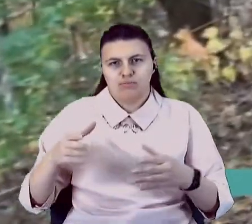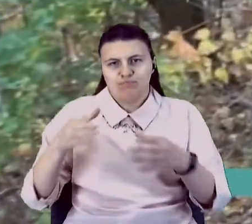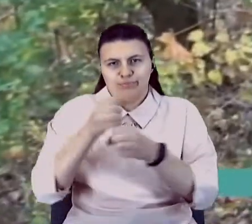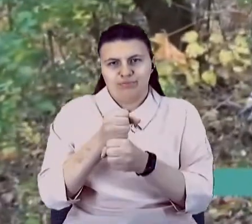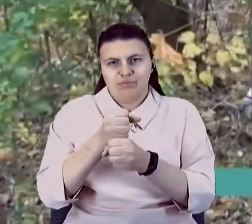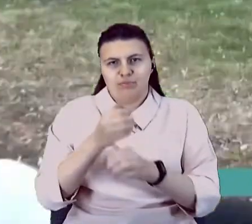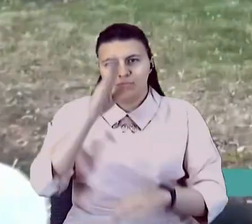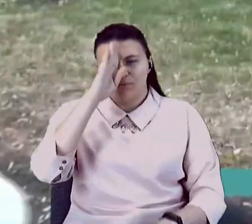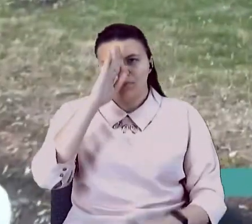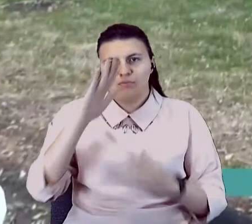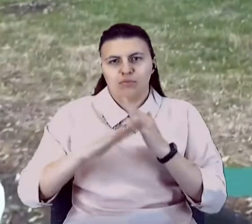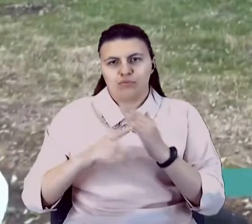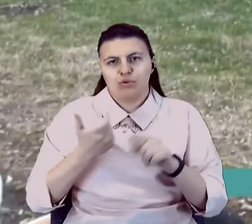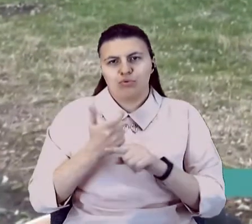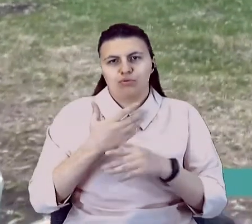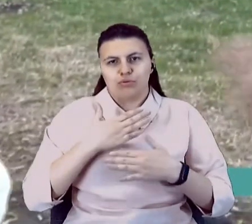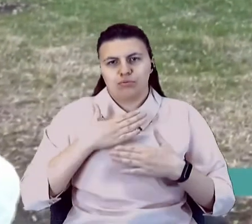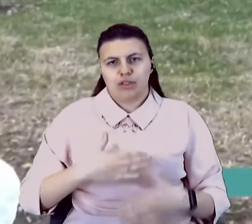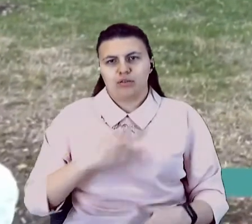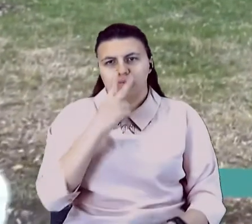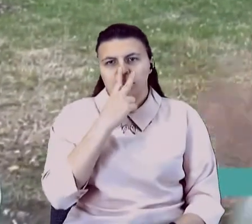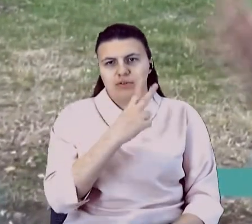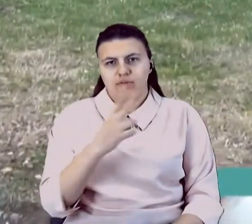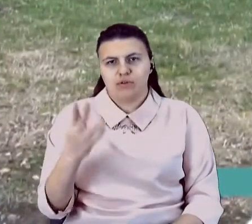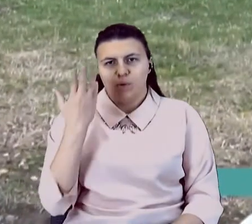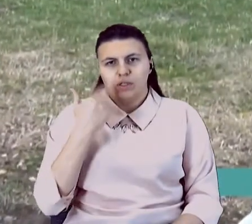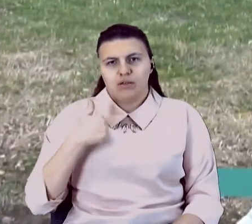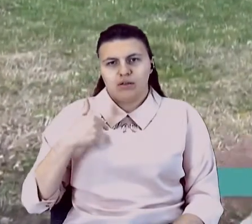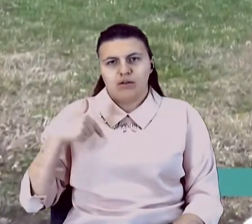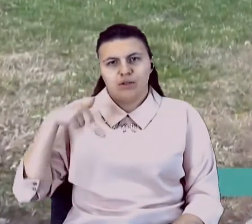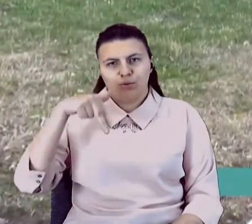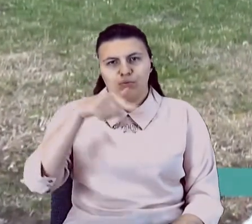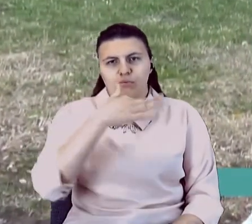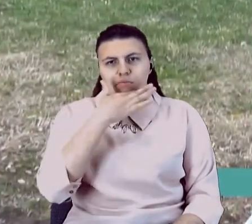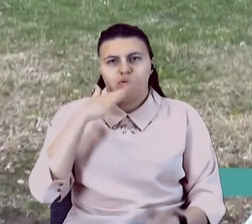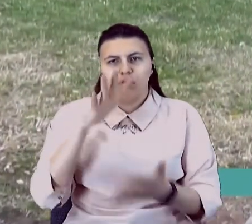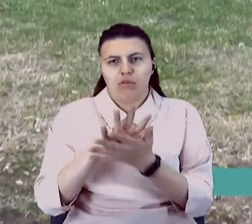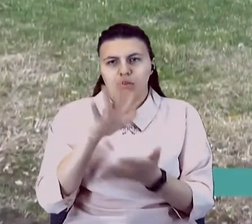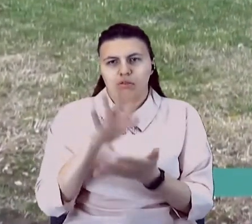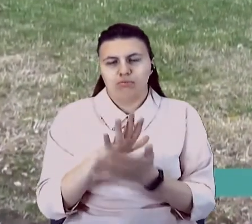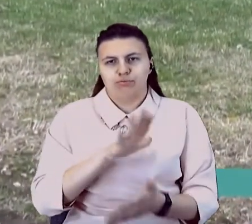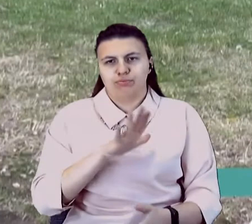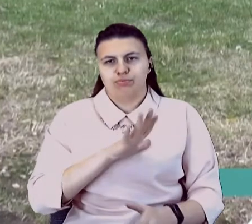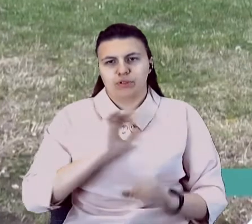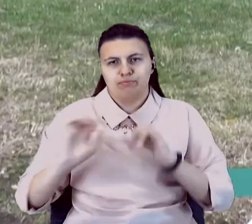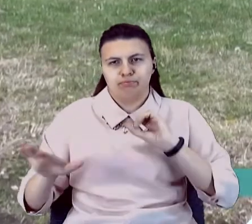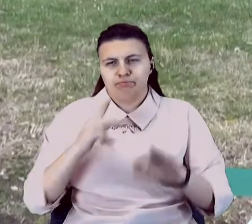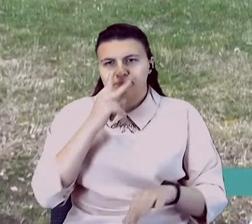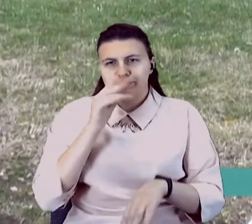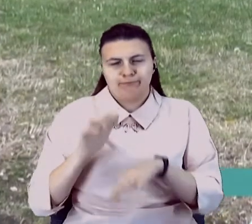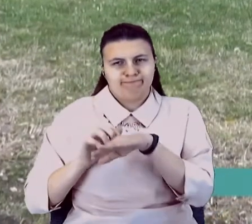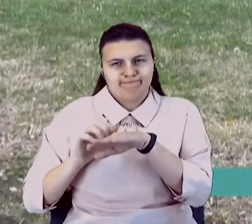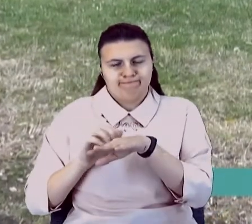мені дуже приємно дивитися, коли я йду, коли було багато сміття і це все в очі кидалося. Неприємно